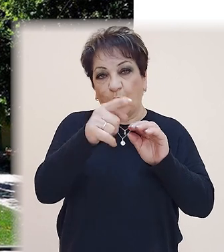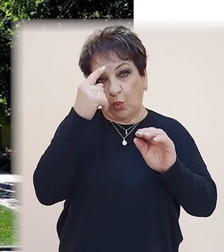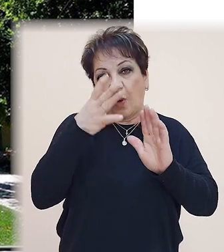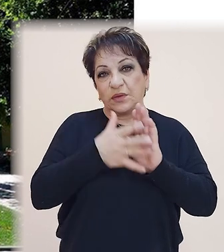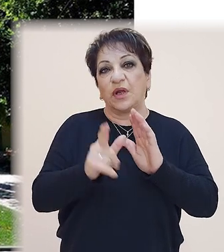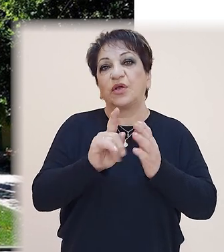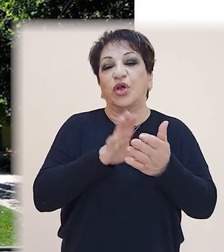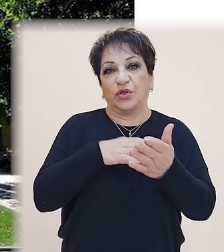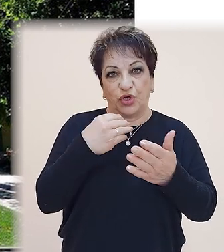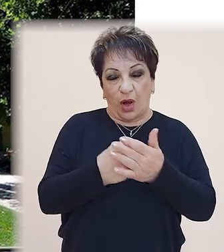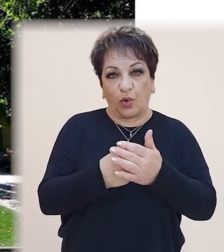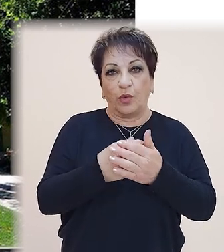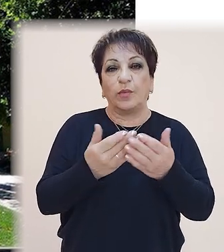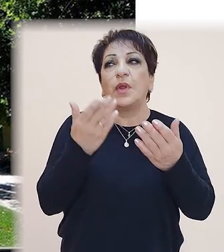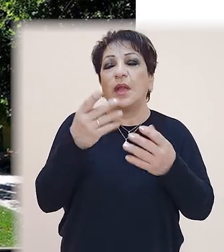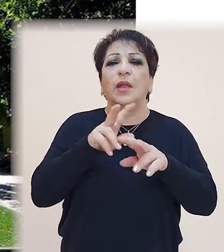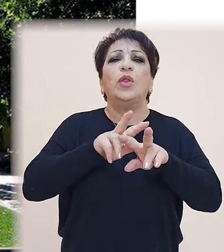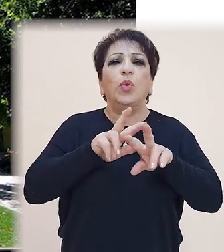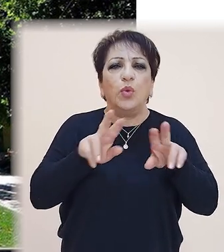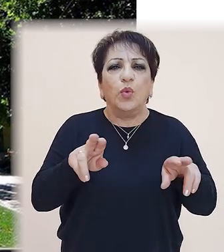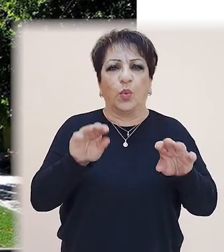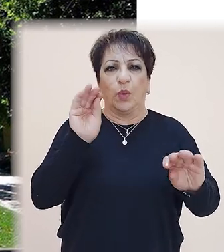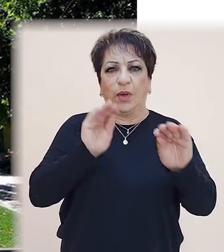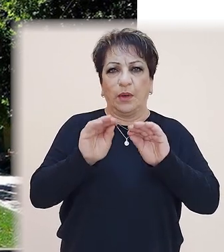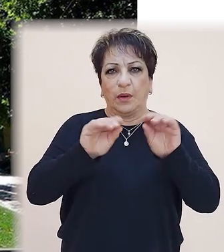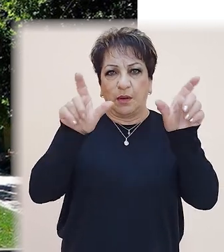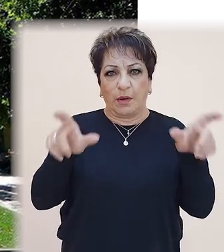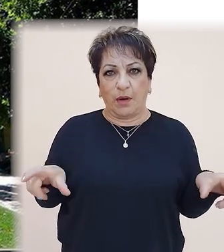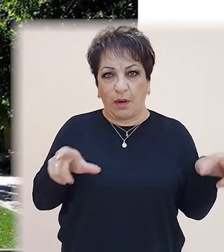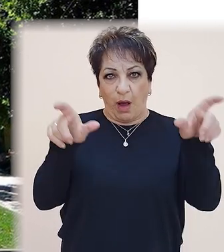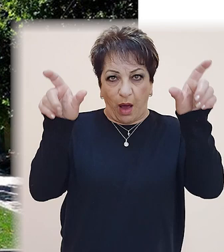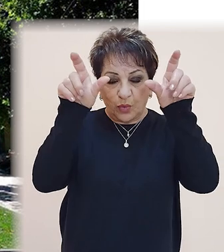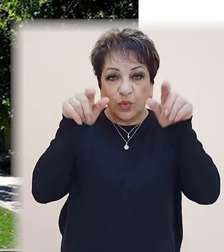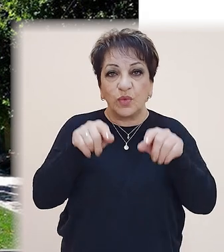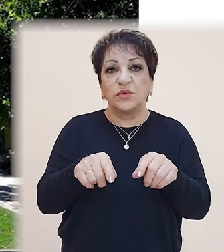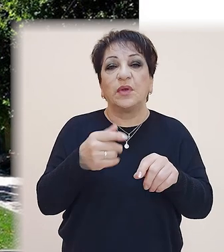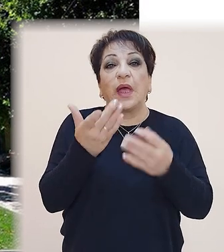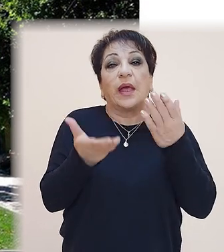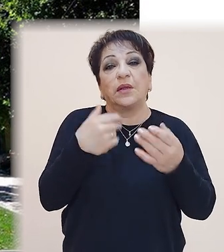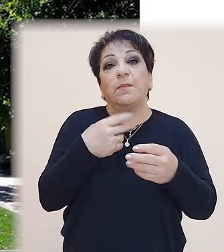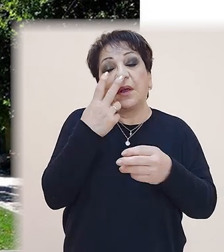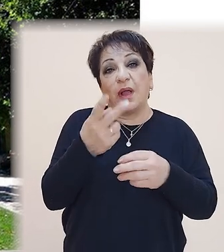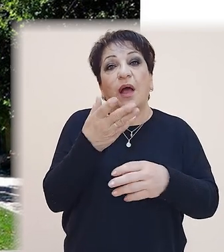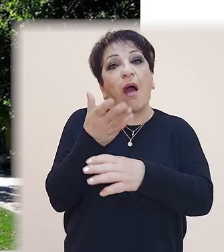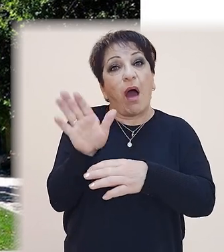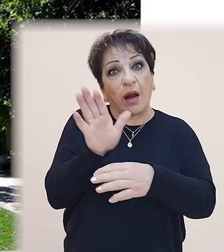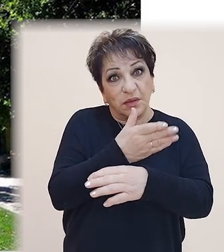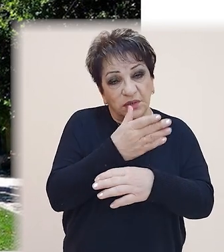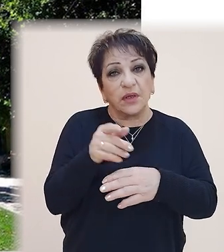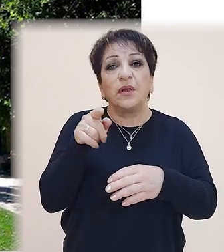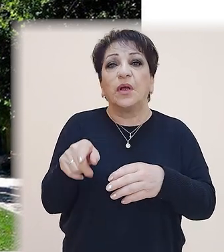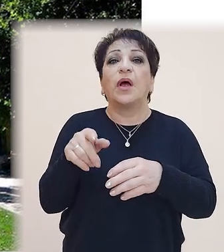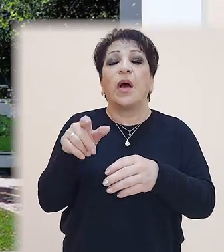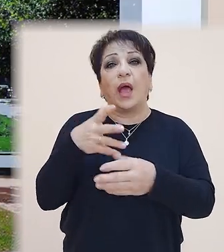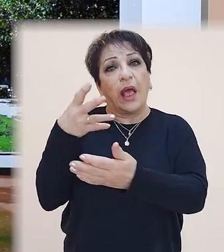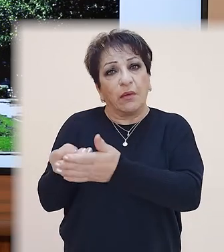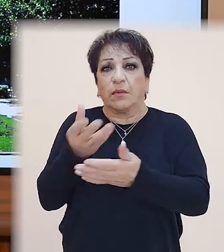այսթյունն է։ Երկու կարույսներ են նմանատիպ, եթե մենք այս կարույսները առանձին առանձին դիտարգենք, դրանք գոյություն ուներ